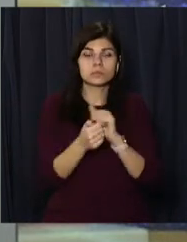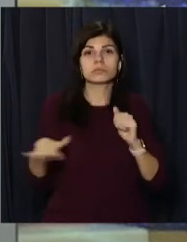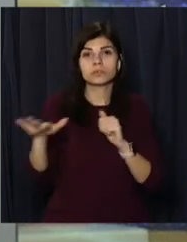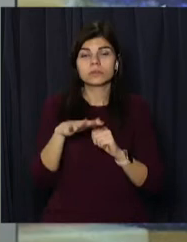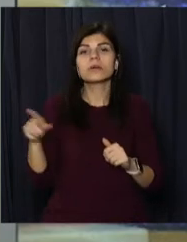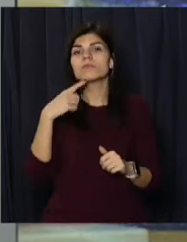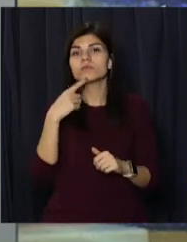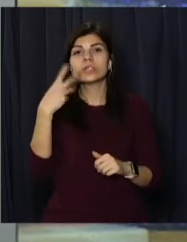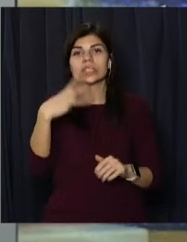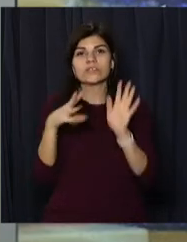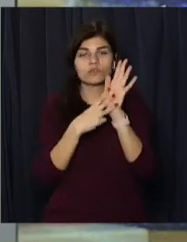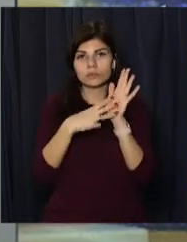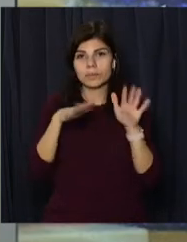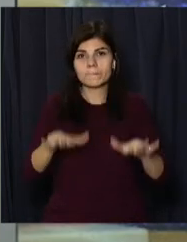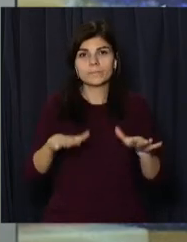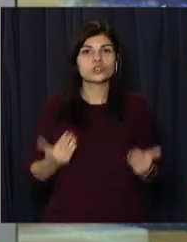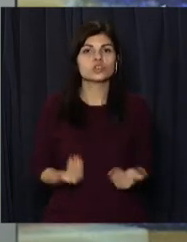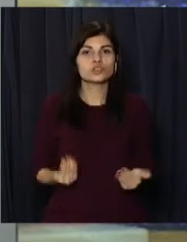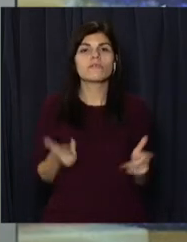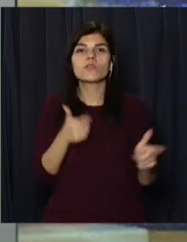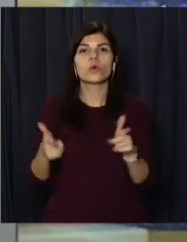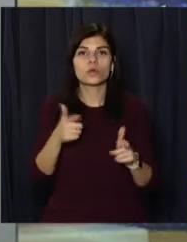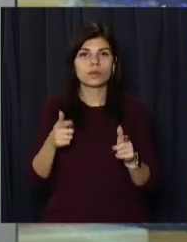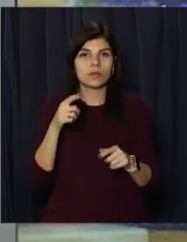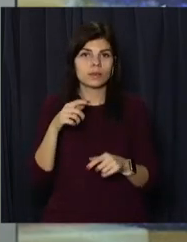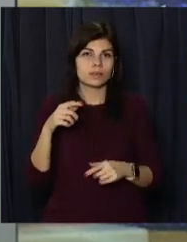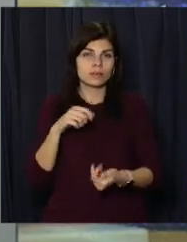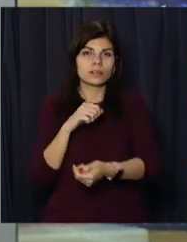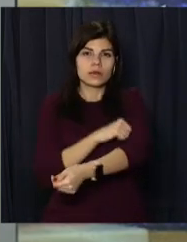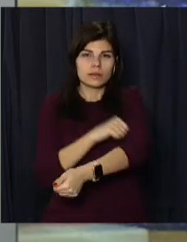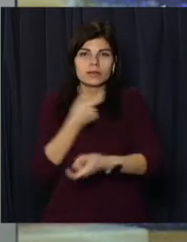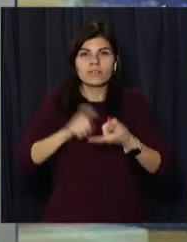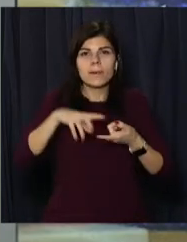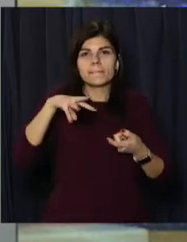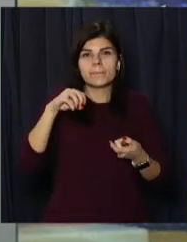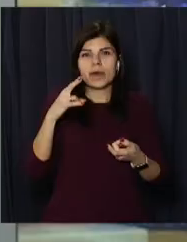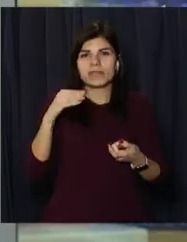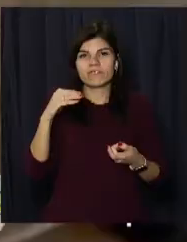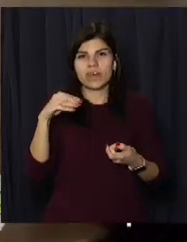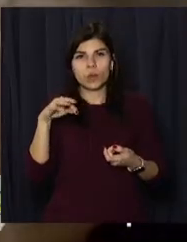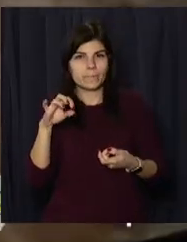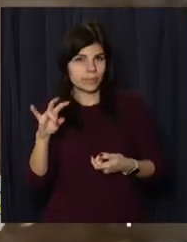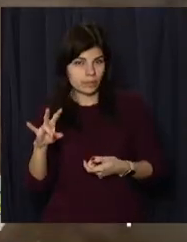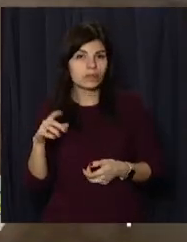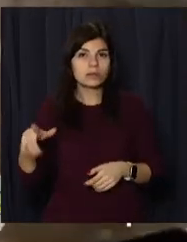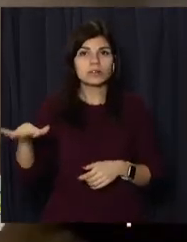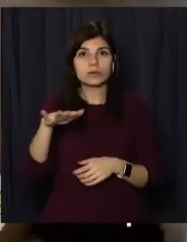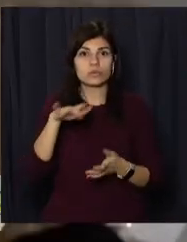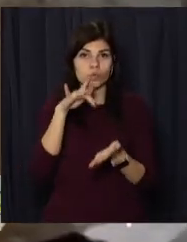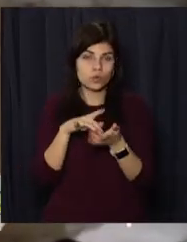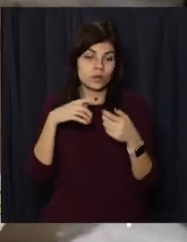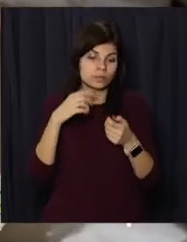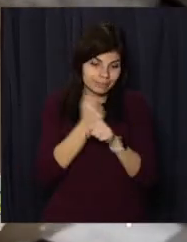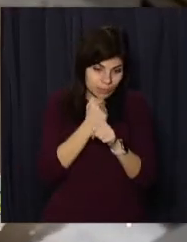правоохоронців, 38-річний місцевий житель виготовляв там метамфітамін. Розповсюджував психотропні речовини на території міста.